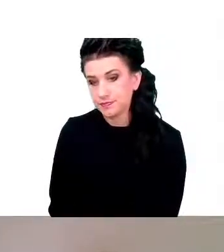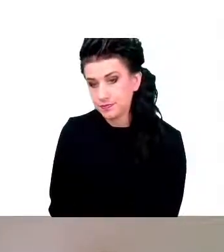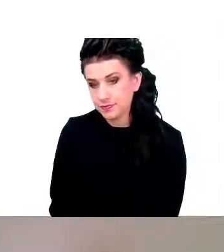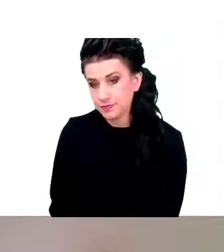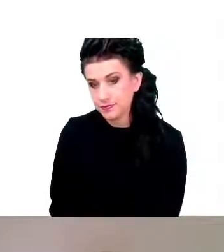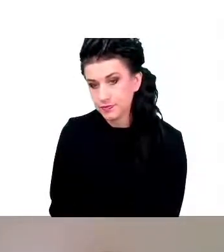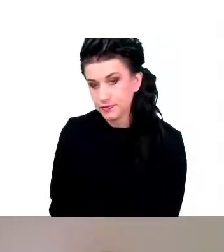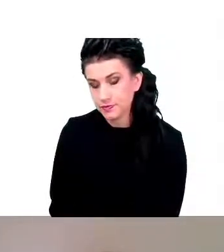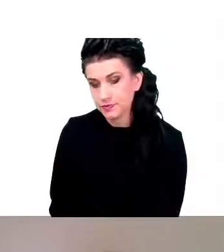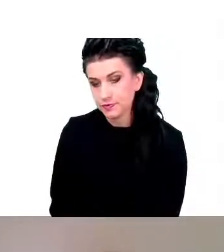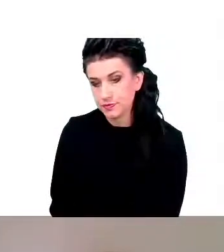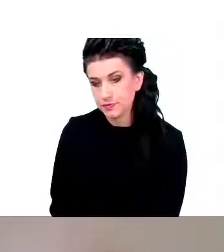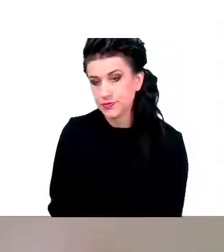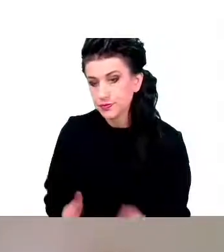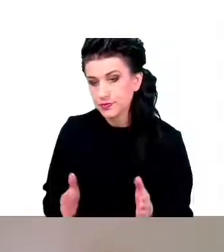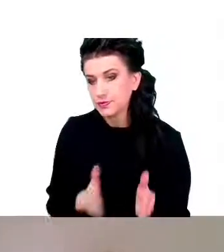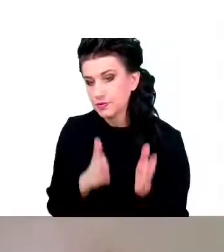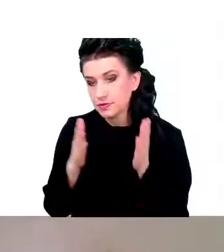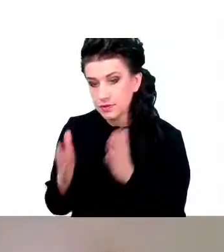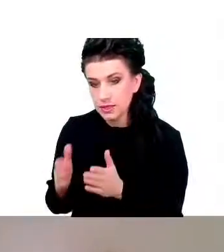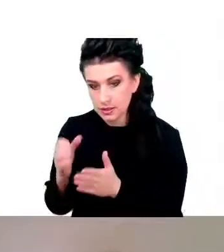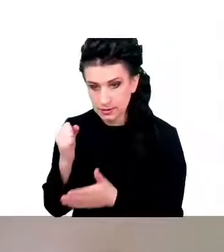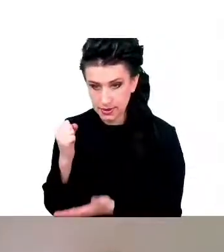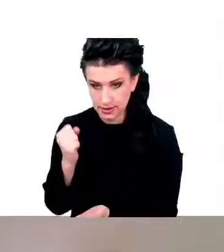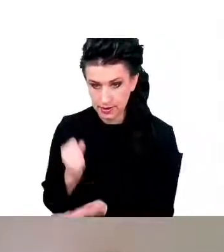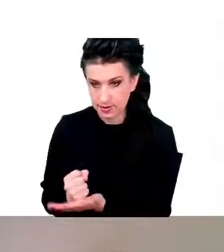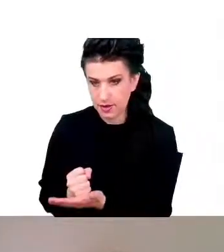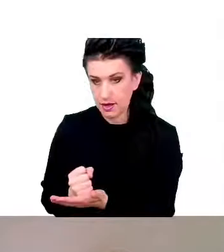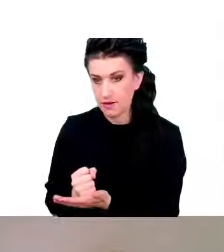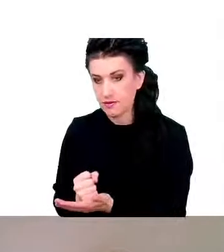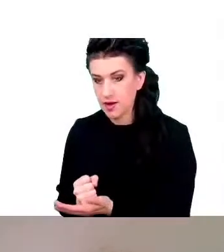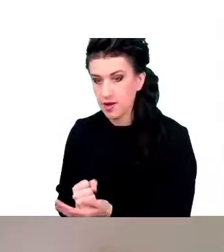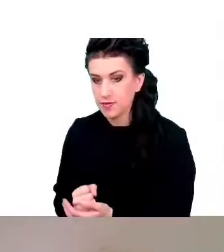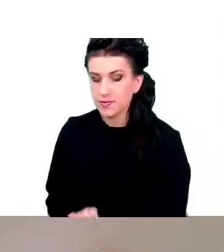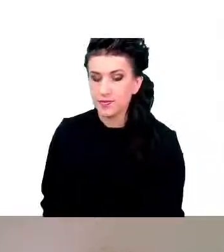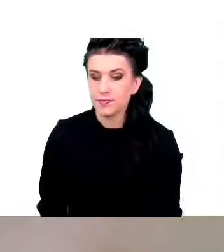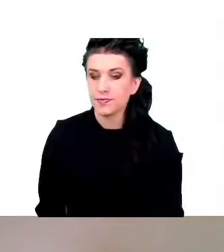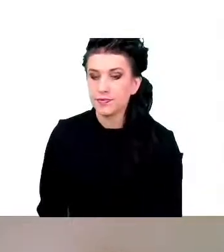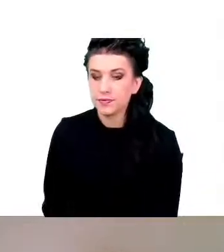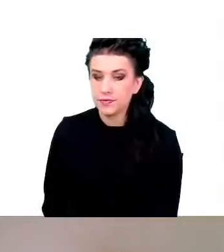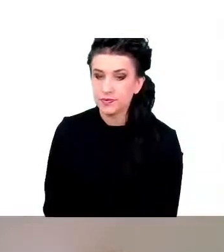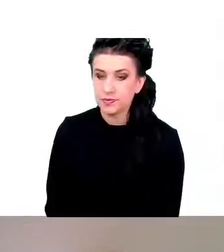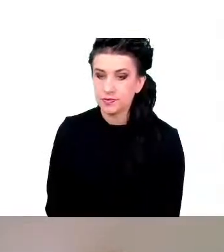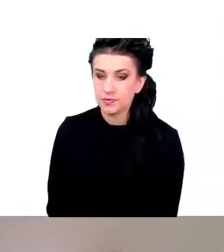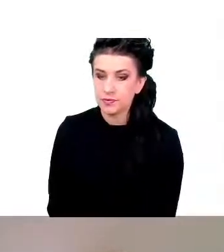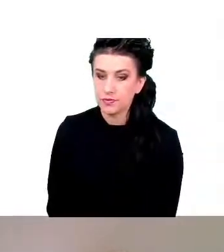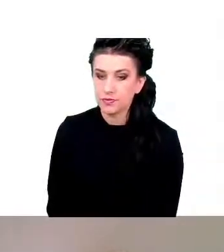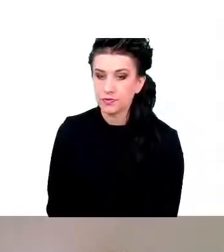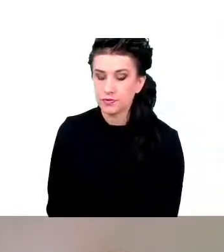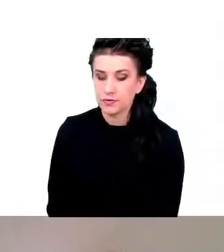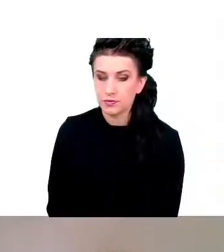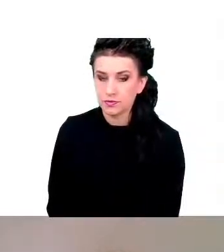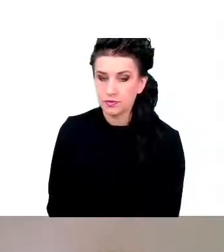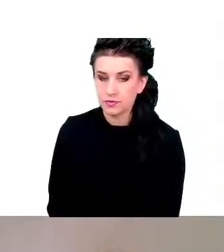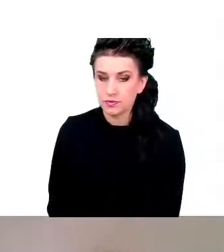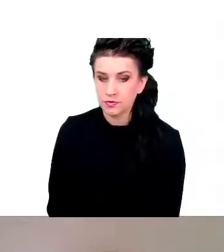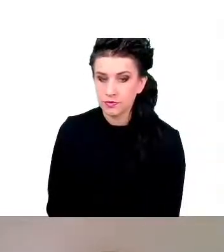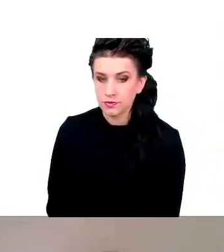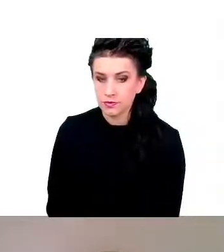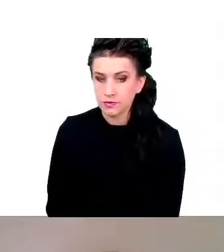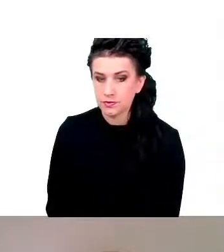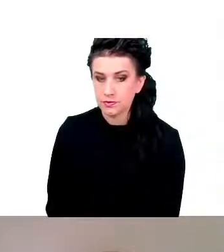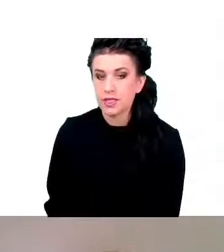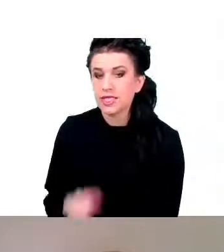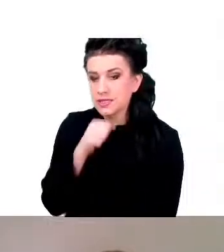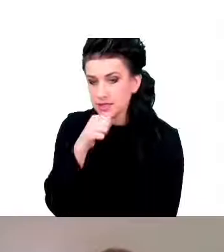Kolejną rzeczą, która pojawia się w trakcie starzenia